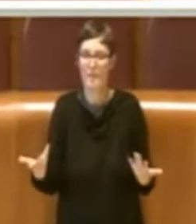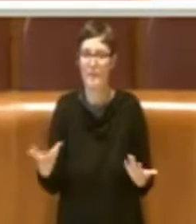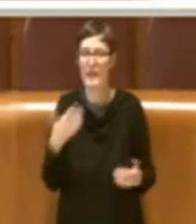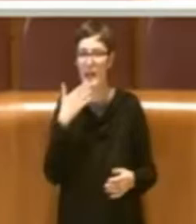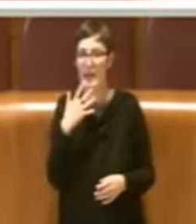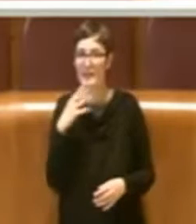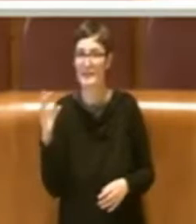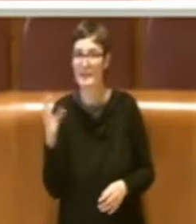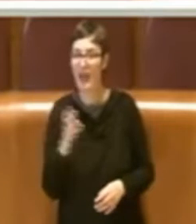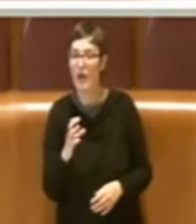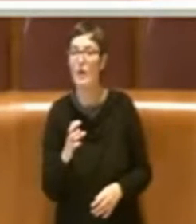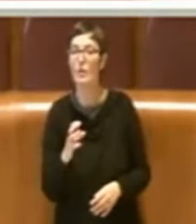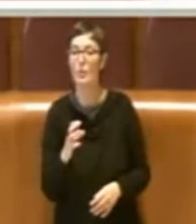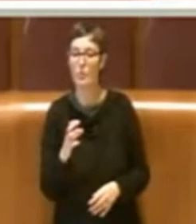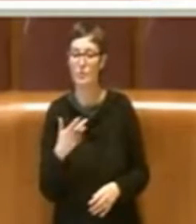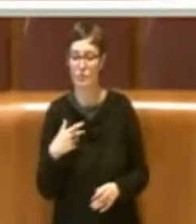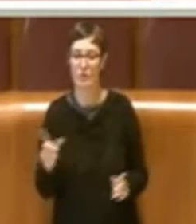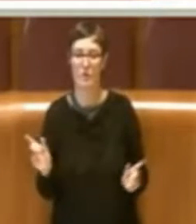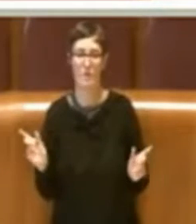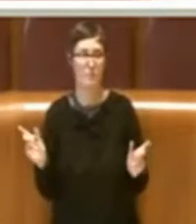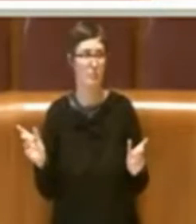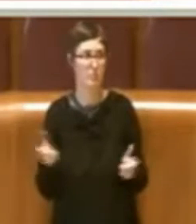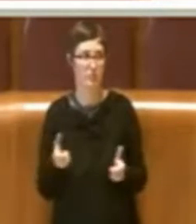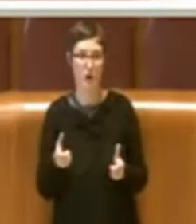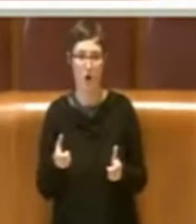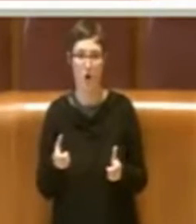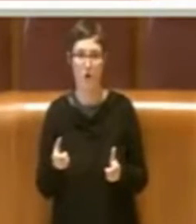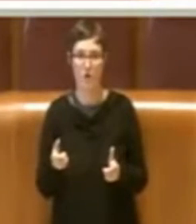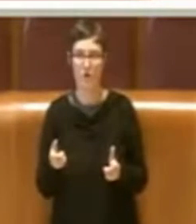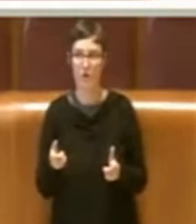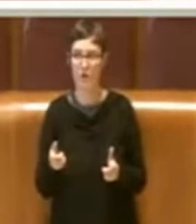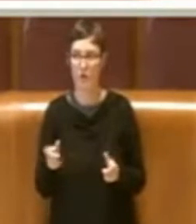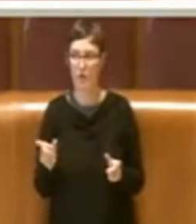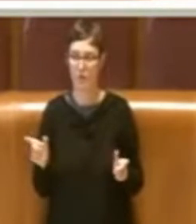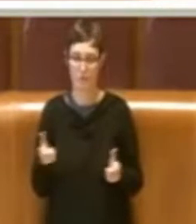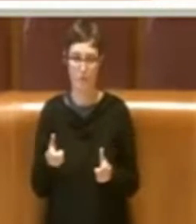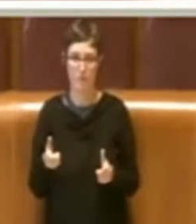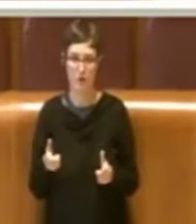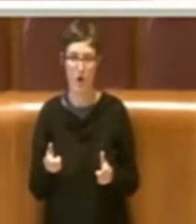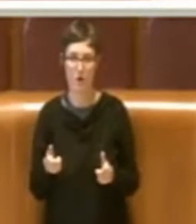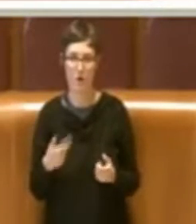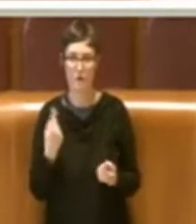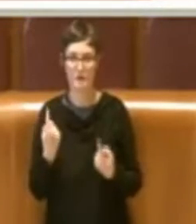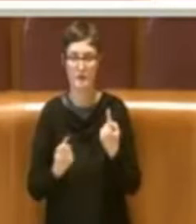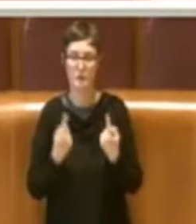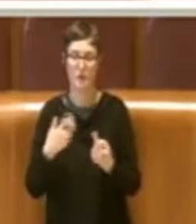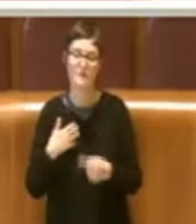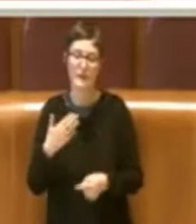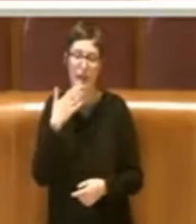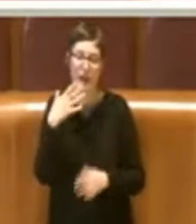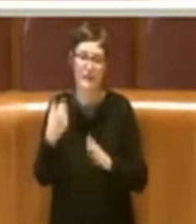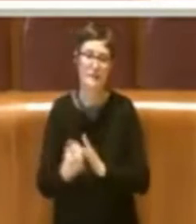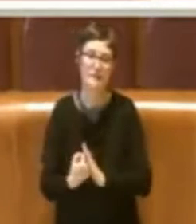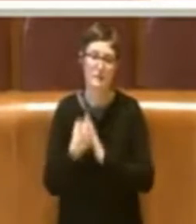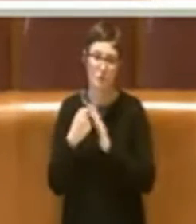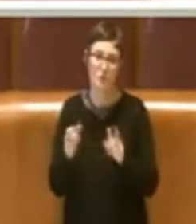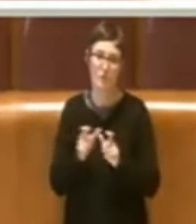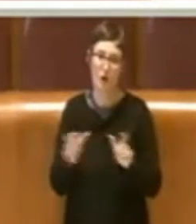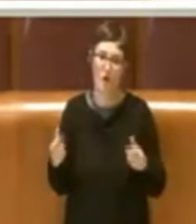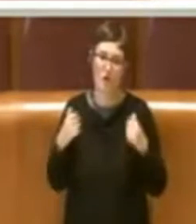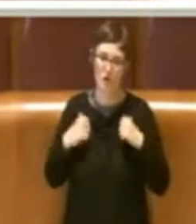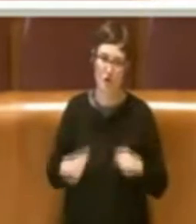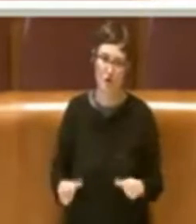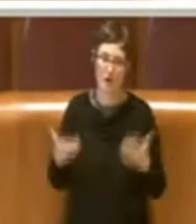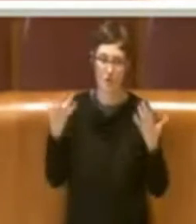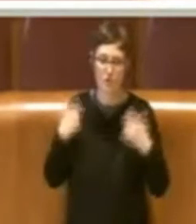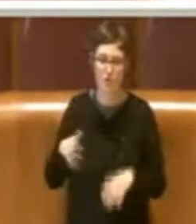'ennesima speculazione, grazie soprattutto al supporto dei cittadini. Comunque, già da allora ci siamo mossi